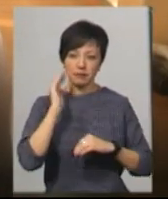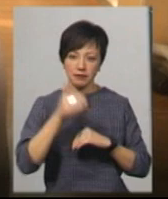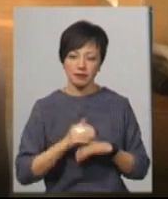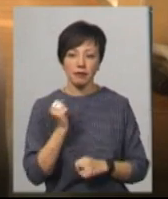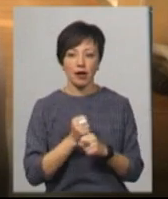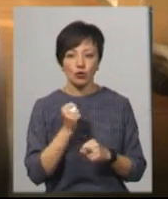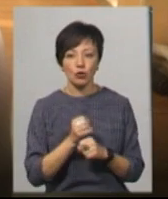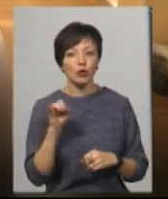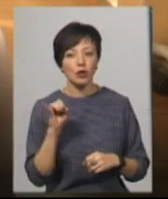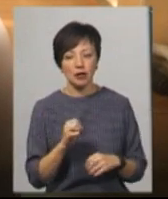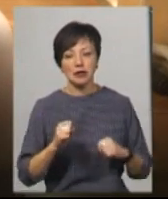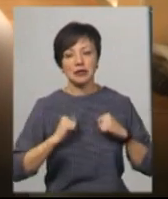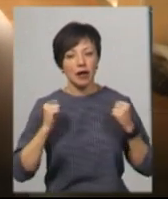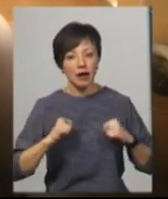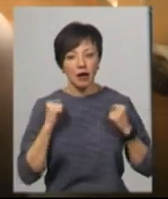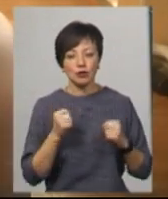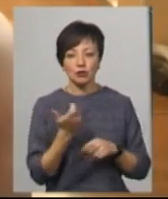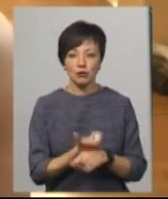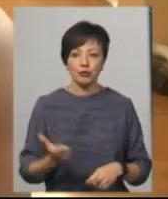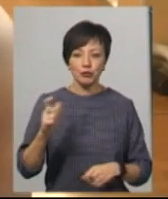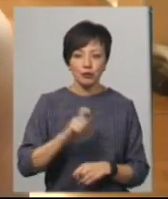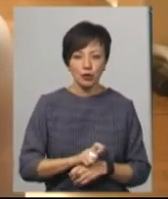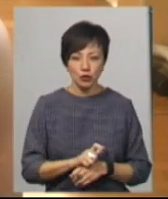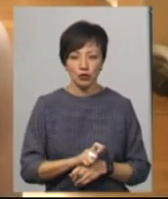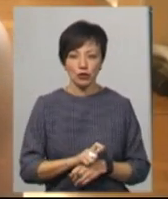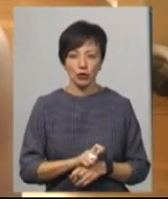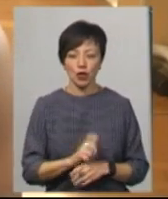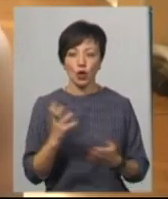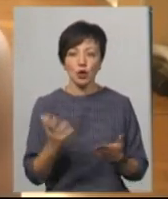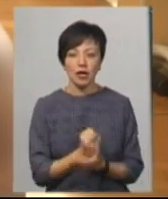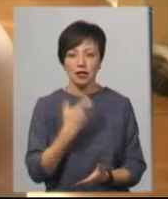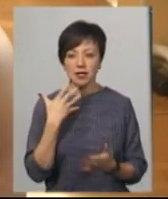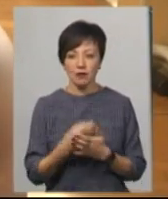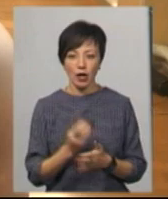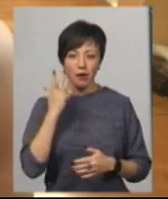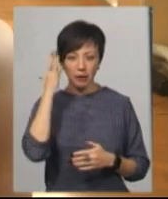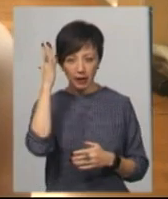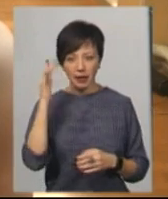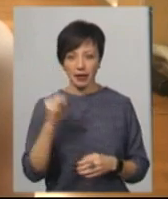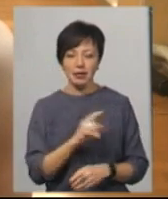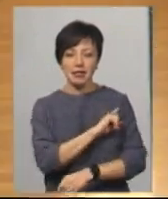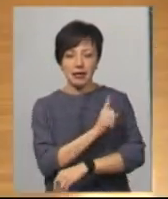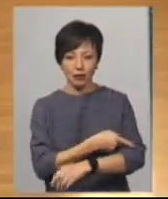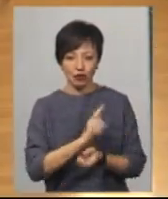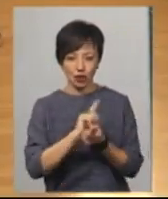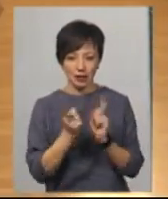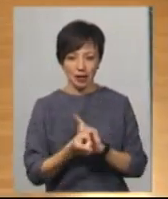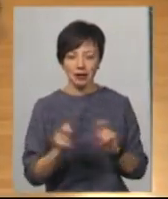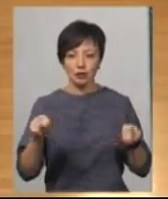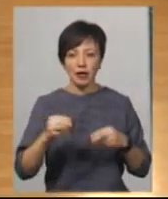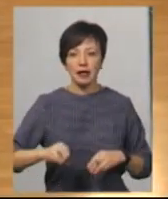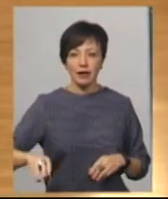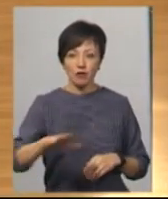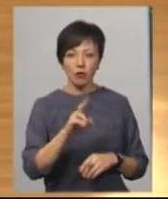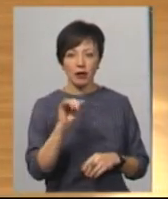працюю і стараюся ще більше досягти своєї мрії і сильніше стати. На чемпіонаті